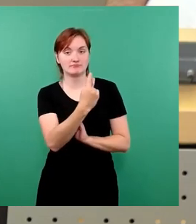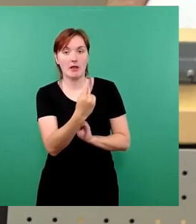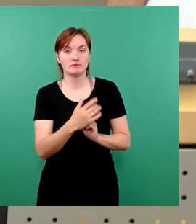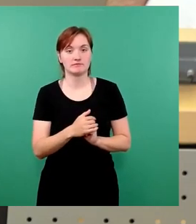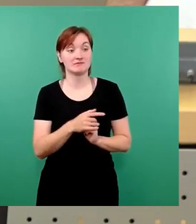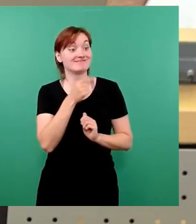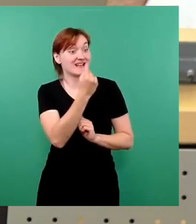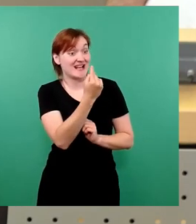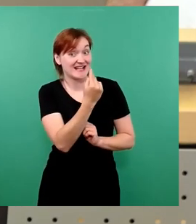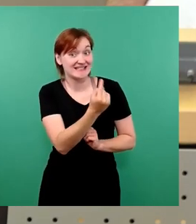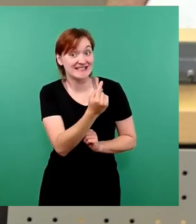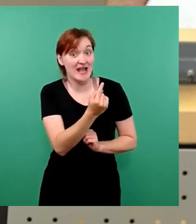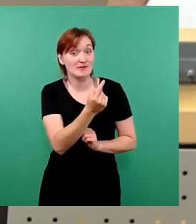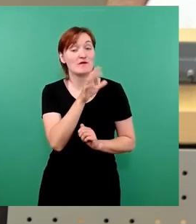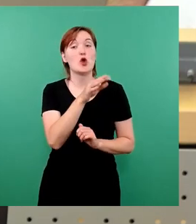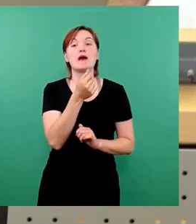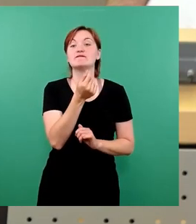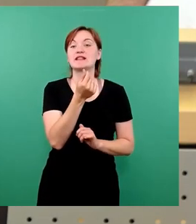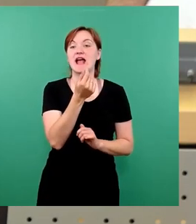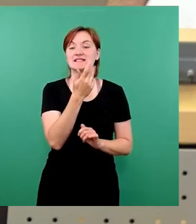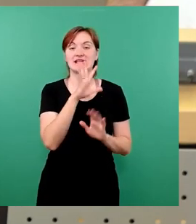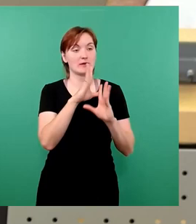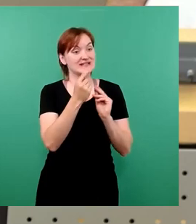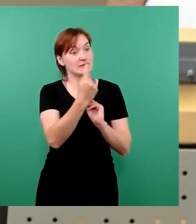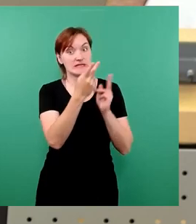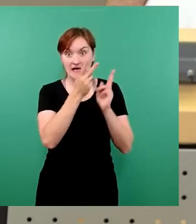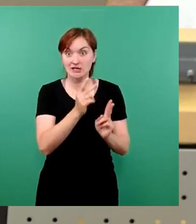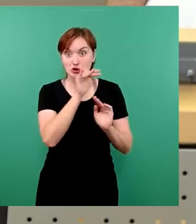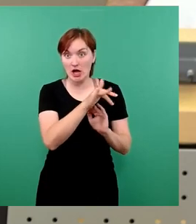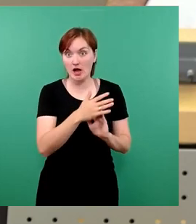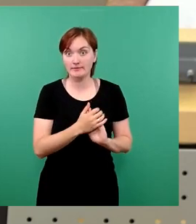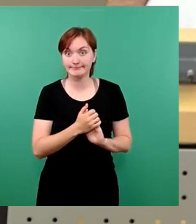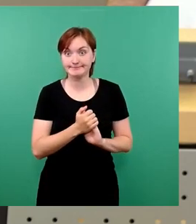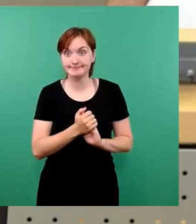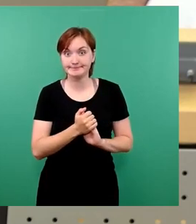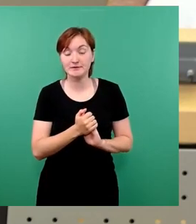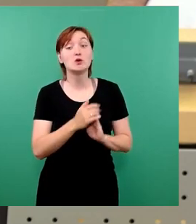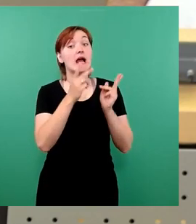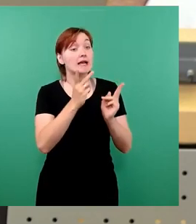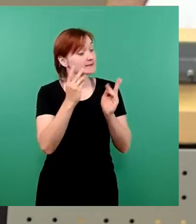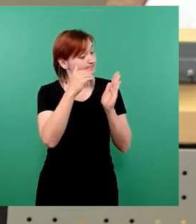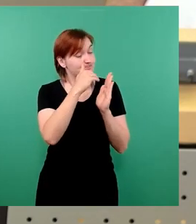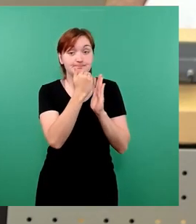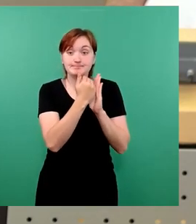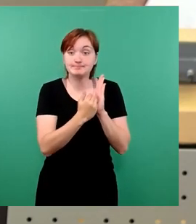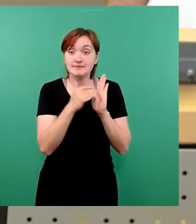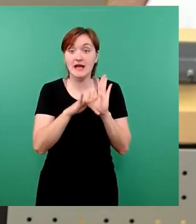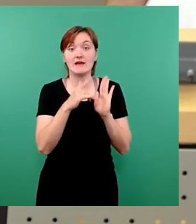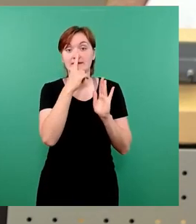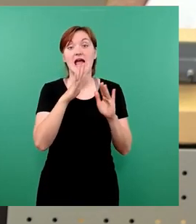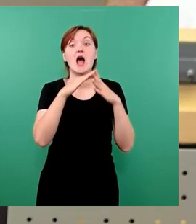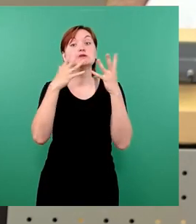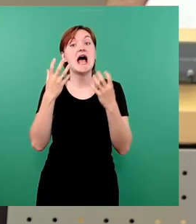Fachbedienstete für das Finanzwesen hat gewisse Rechte. Zu den Rechten gehört zum Beispiel, wenn der Haushalt